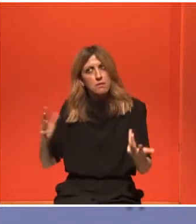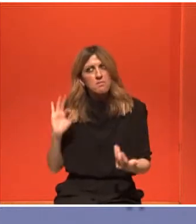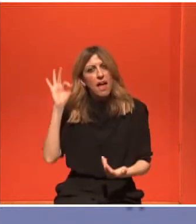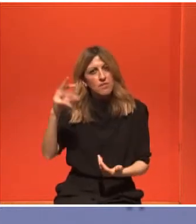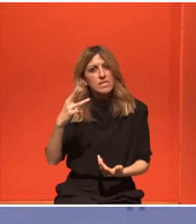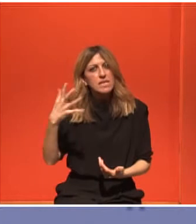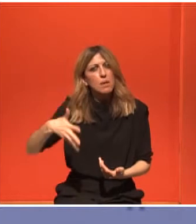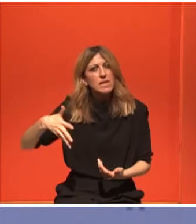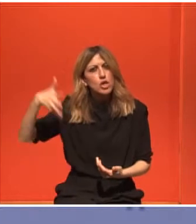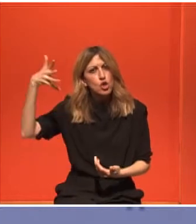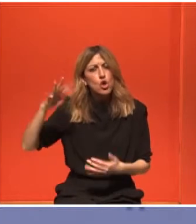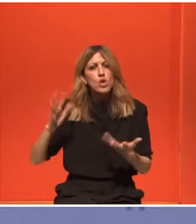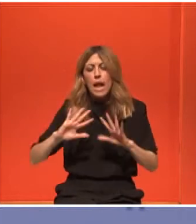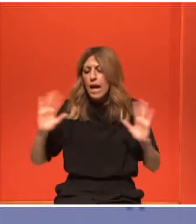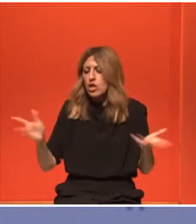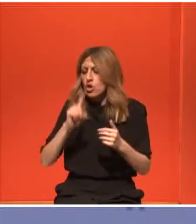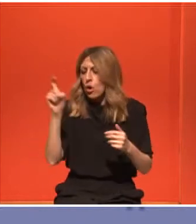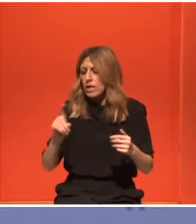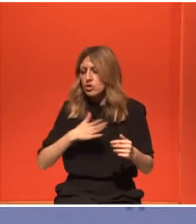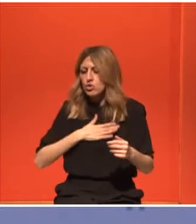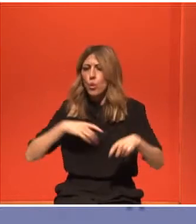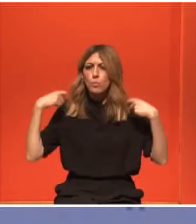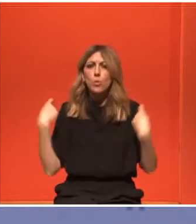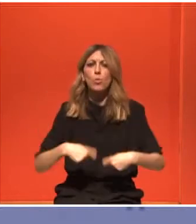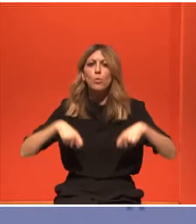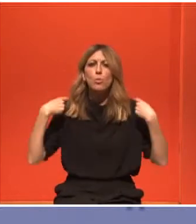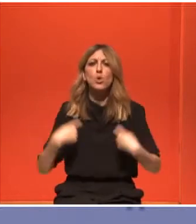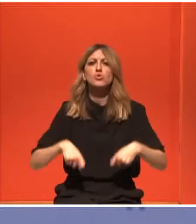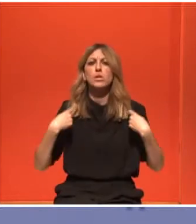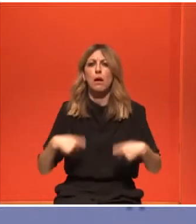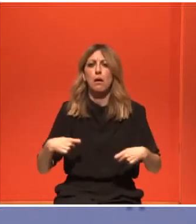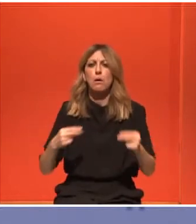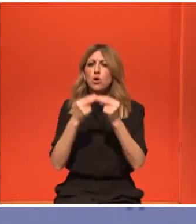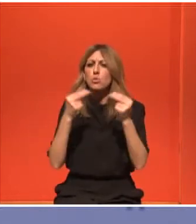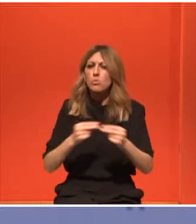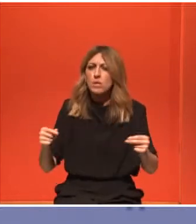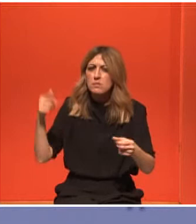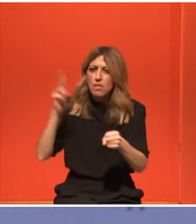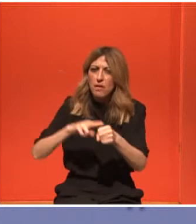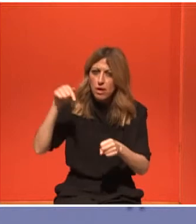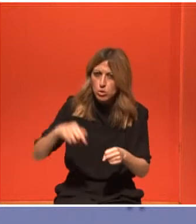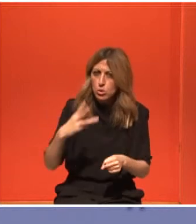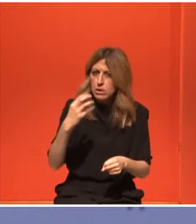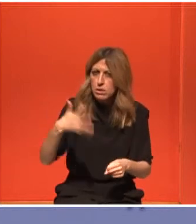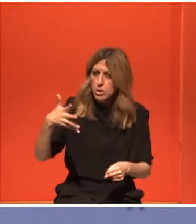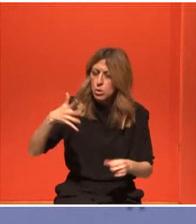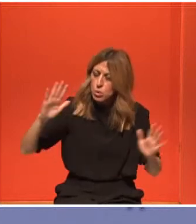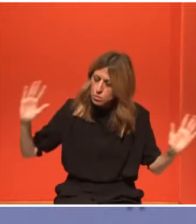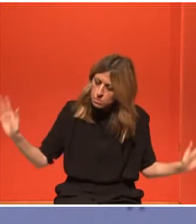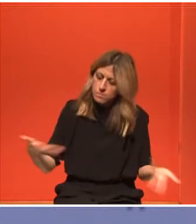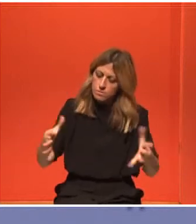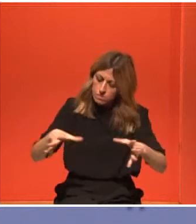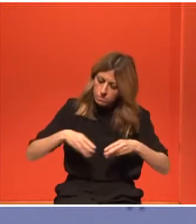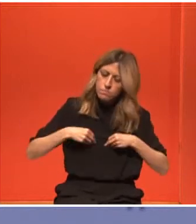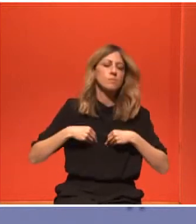Οπότε πρώτα αποδέχτηκα το ότι θα πεθάνω. Και αφού αποδέχτηκα το ότι θα πεθάνω ήμουν